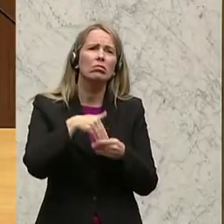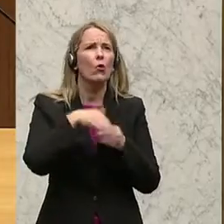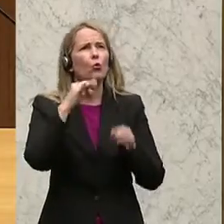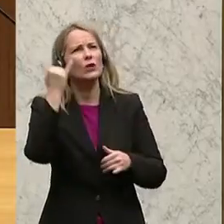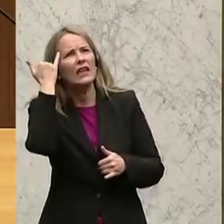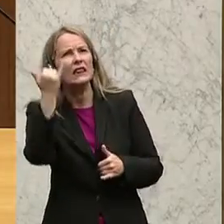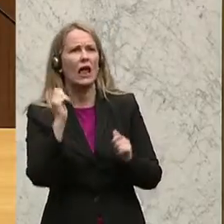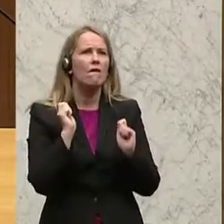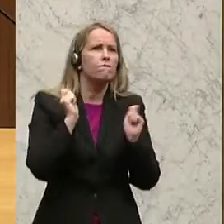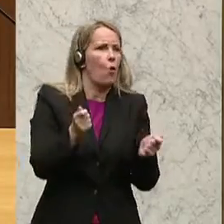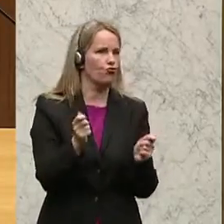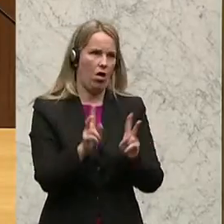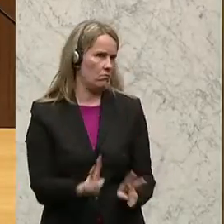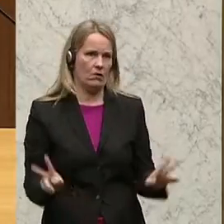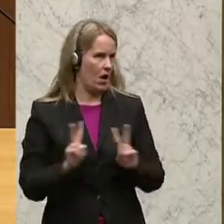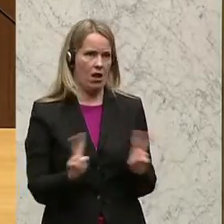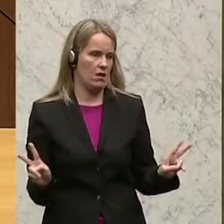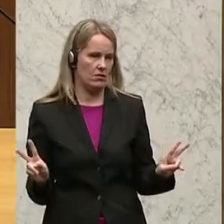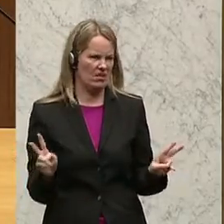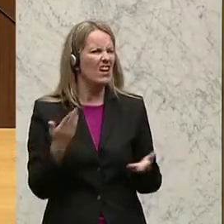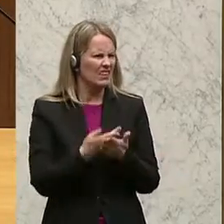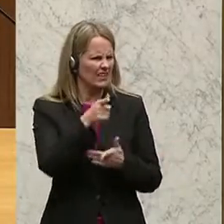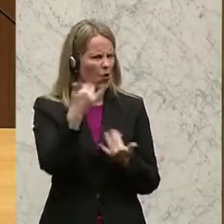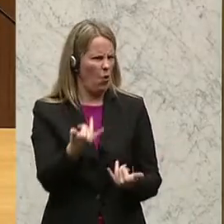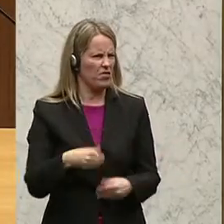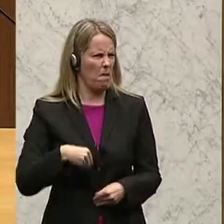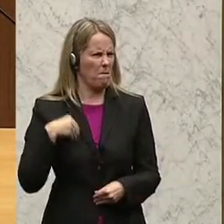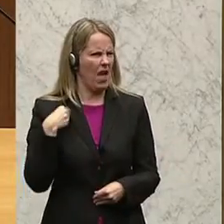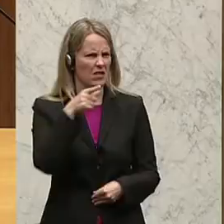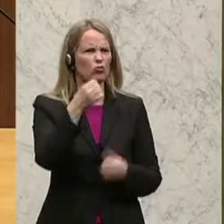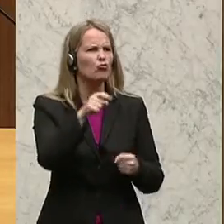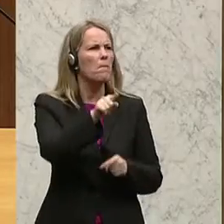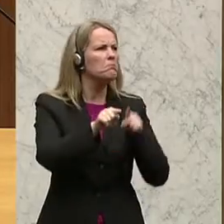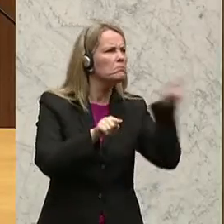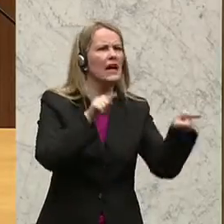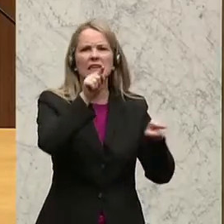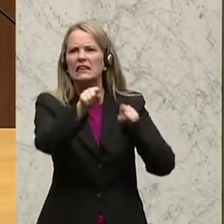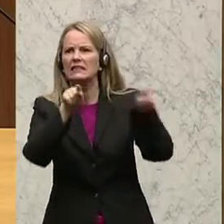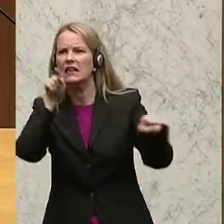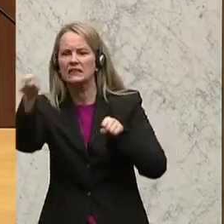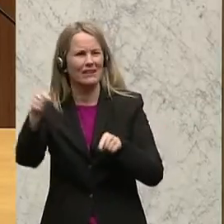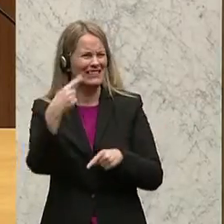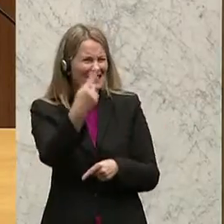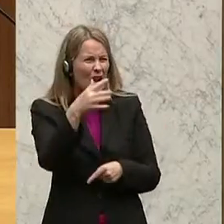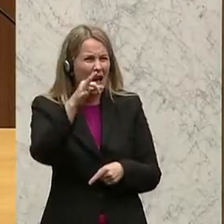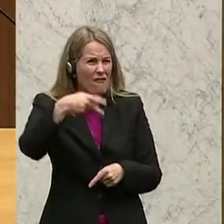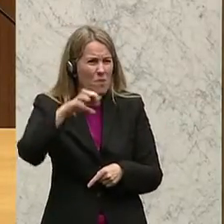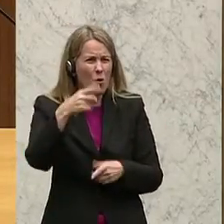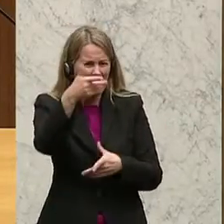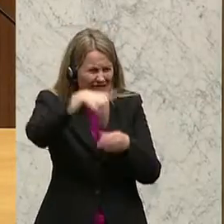auch der Grund, warum Sie heute wirklich peinlicherweise auf den Finger mit den anderen zu zeigen, weil was die FPÖ bitte